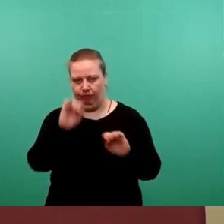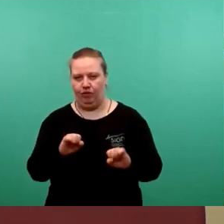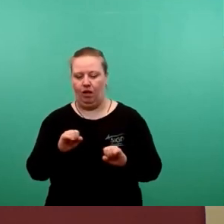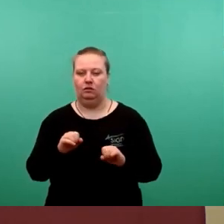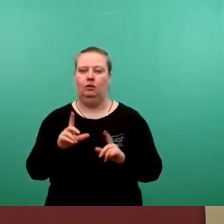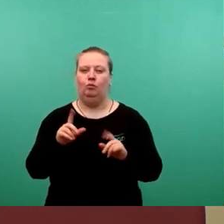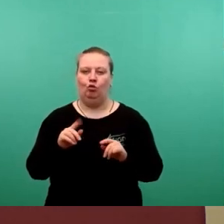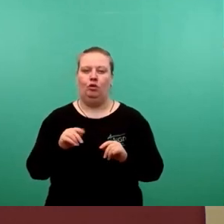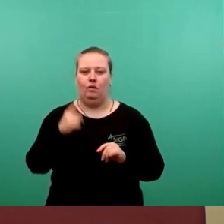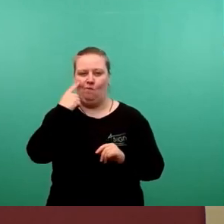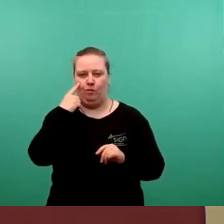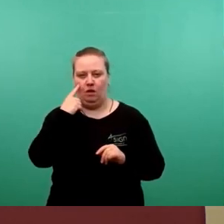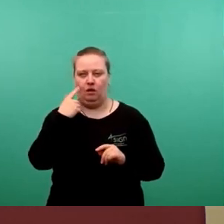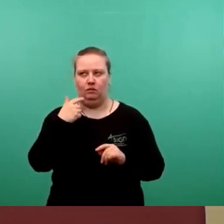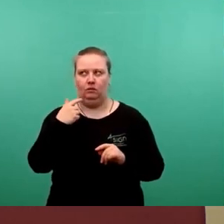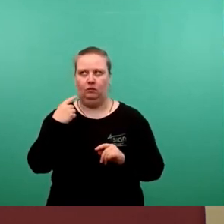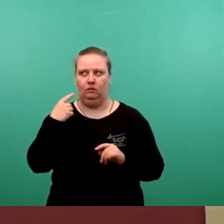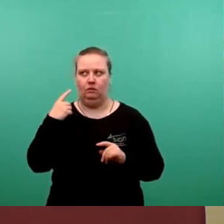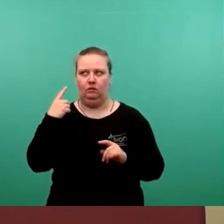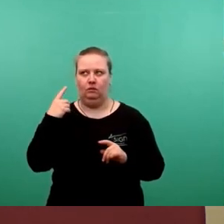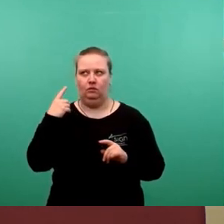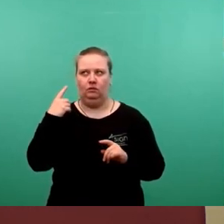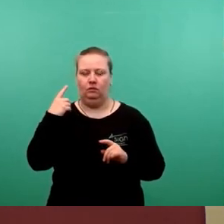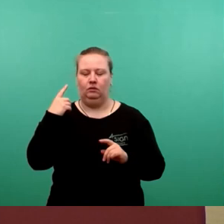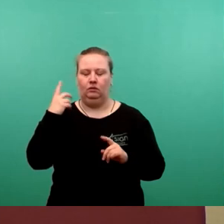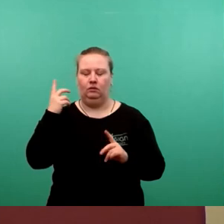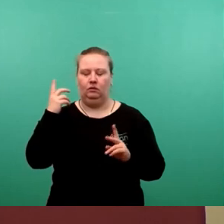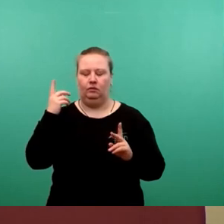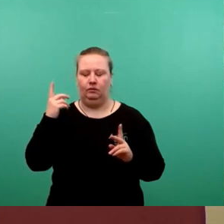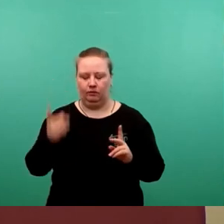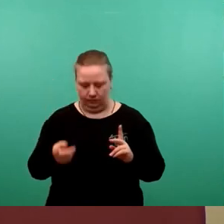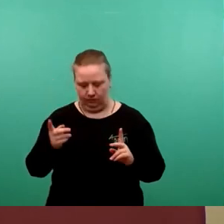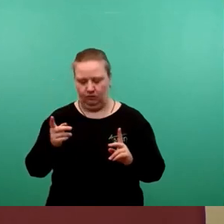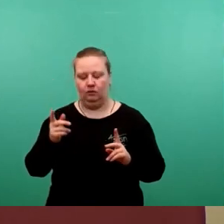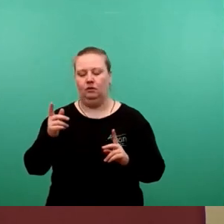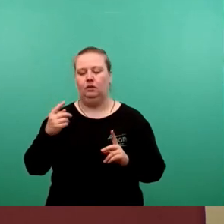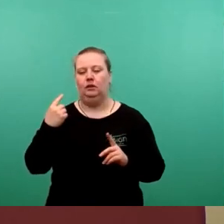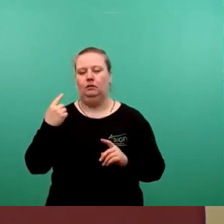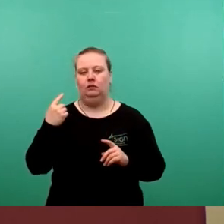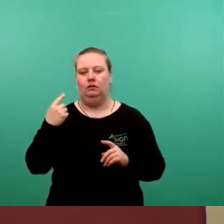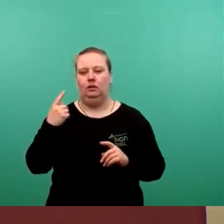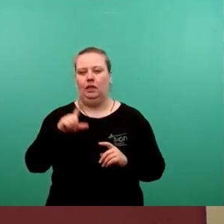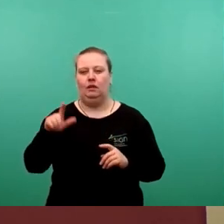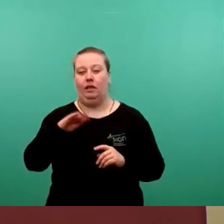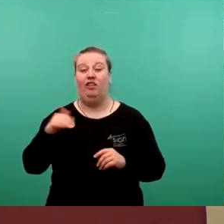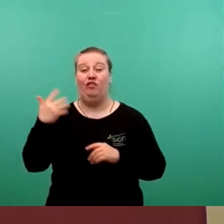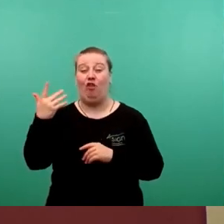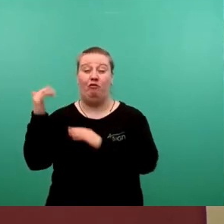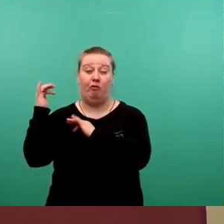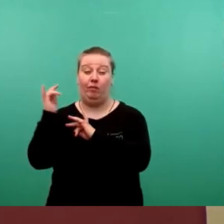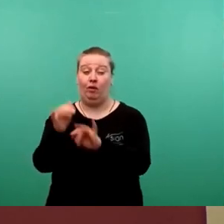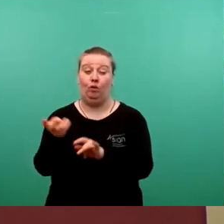dazu, dass der Standort Lingener Allee knapp 5 Millionen Euro